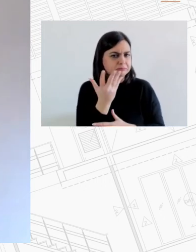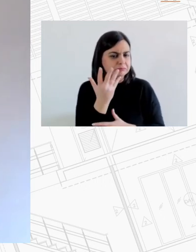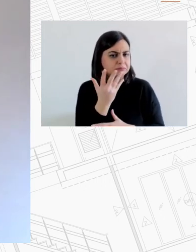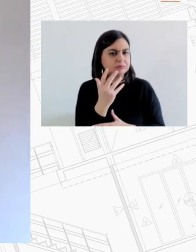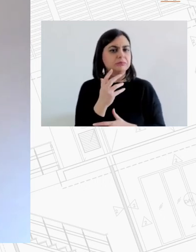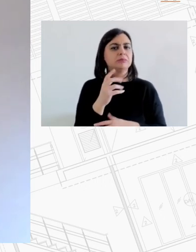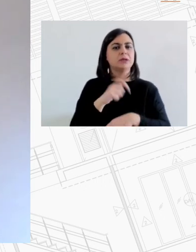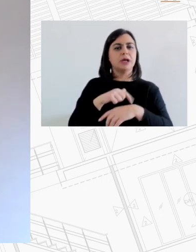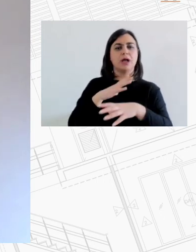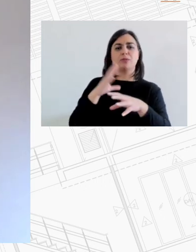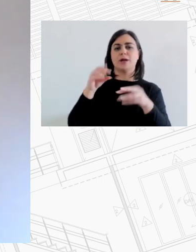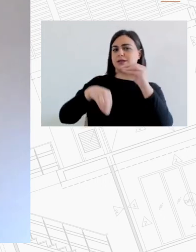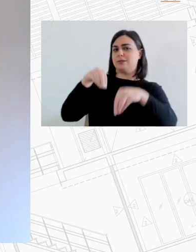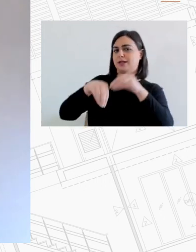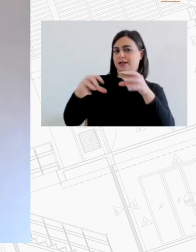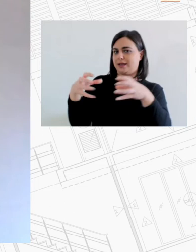συμμετέχοντες στην εκδήλωση